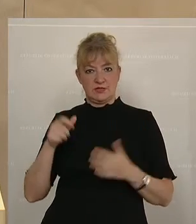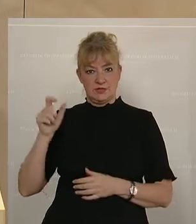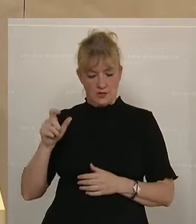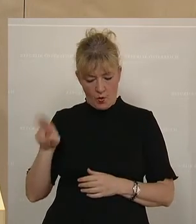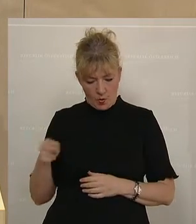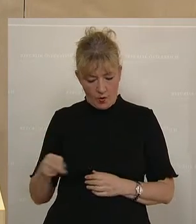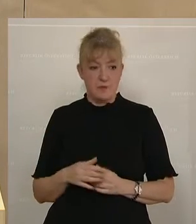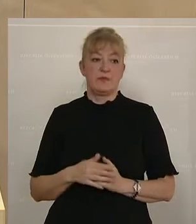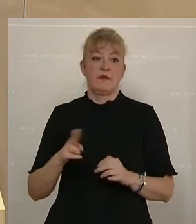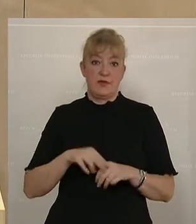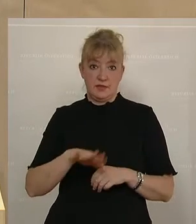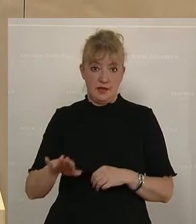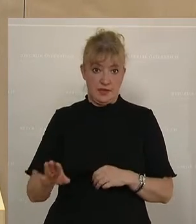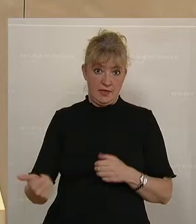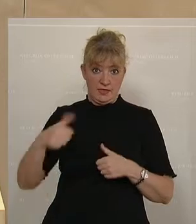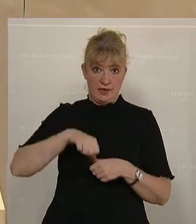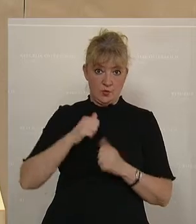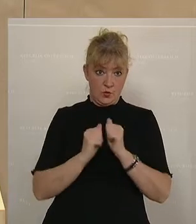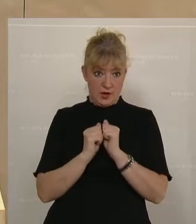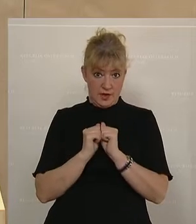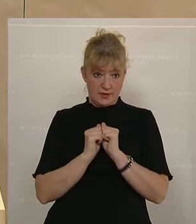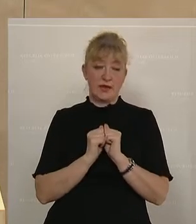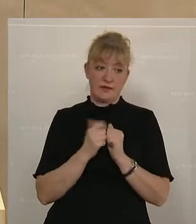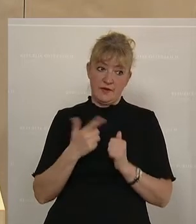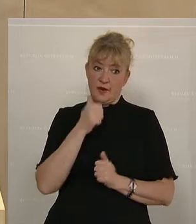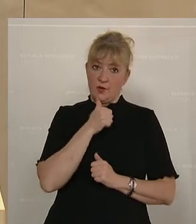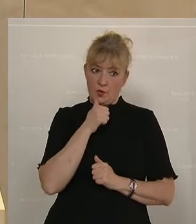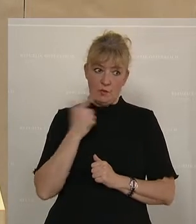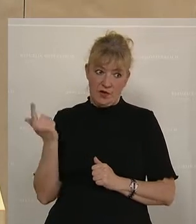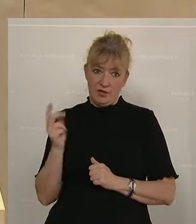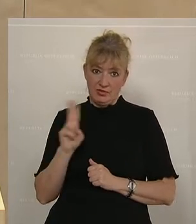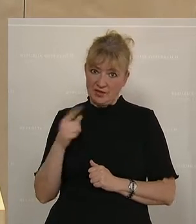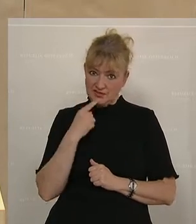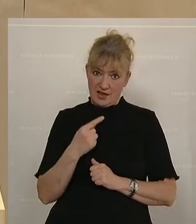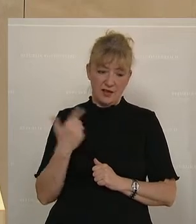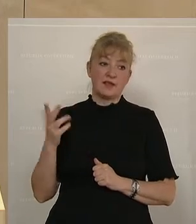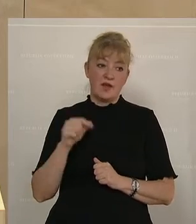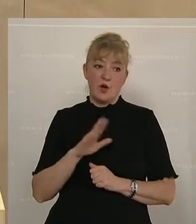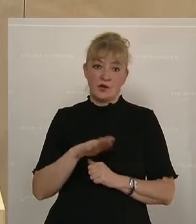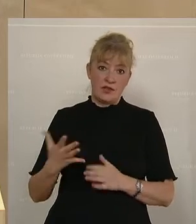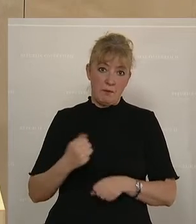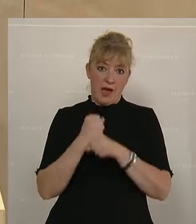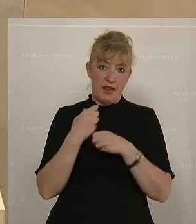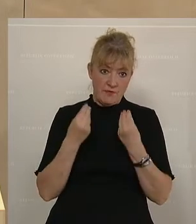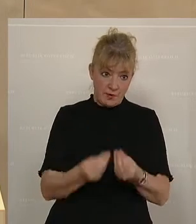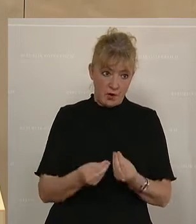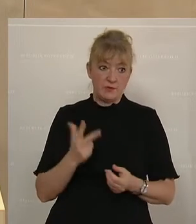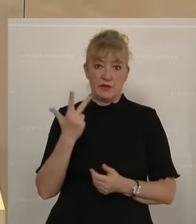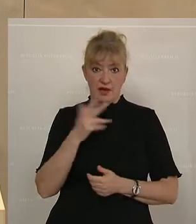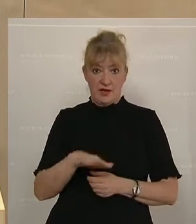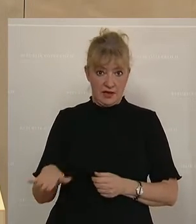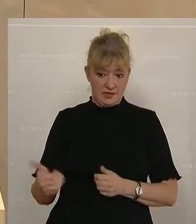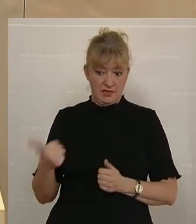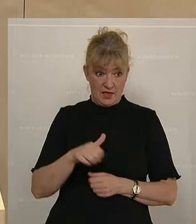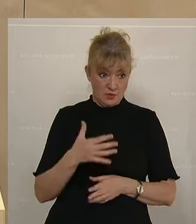Und wenn man da die Kinder zurechnet, und was ja die Grünen niemals dazu sagen, man auch die Kinderbeihilfe bekommt und bei drei Kindern